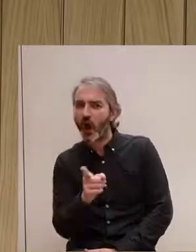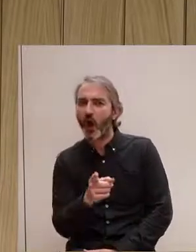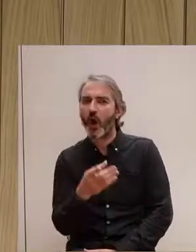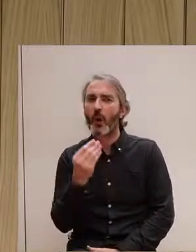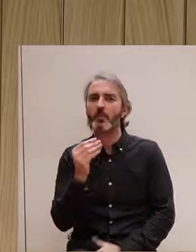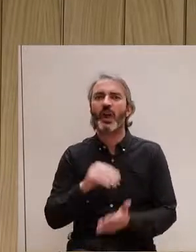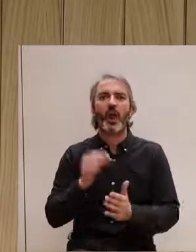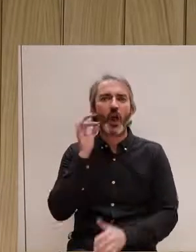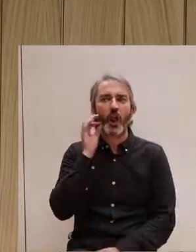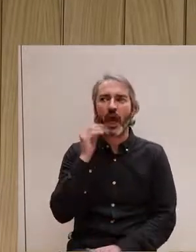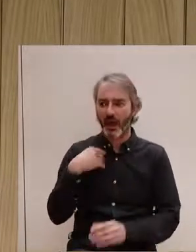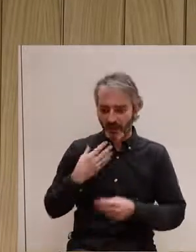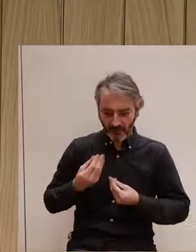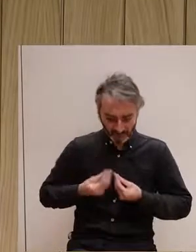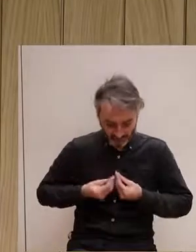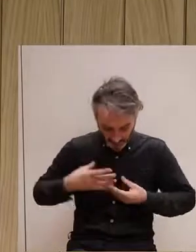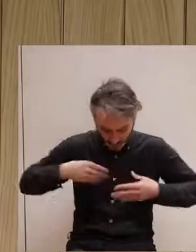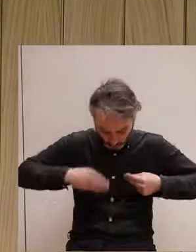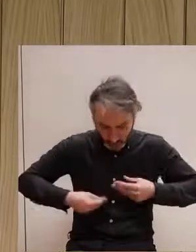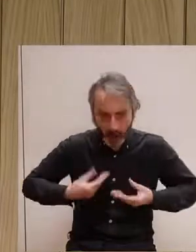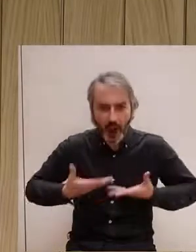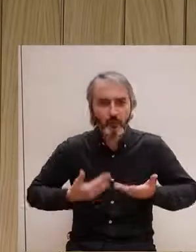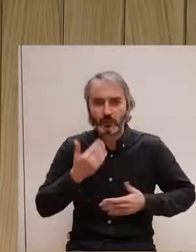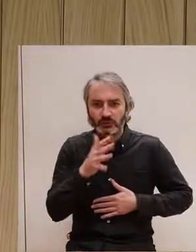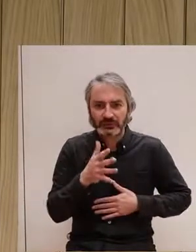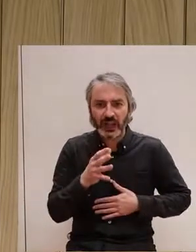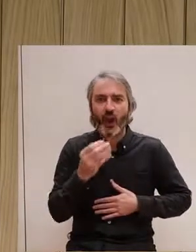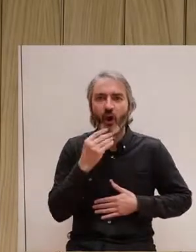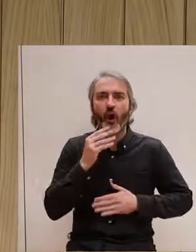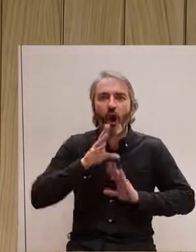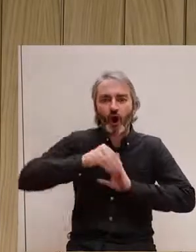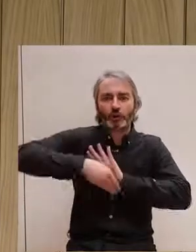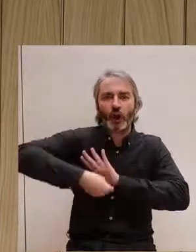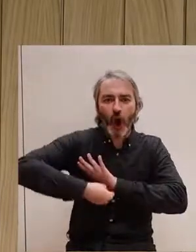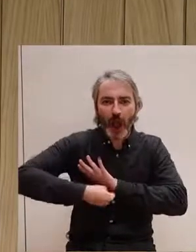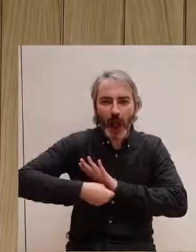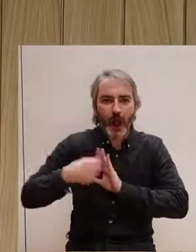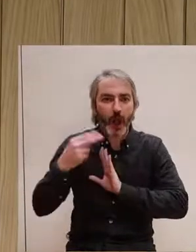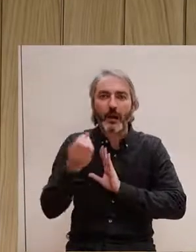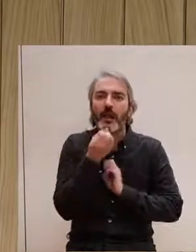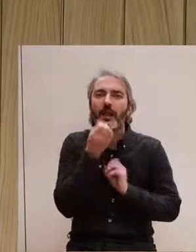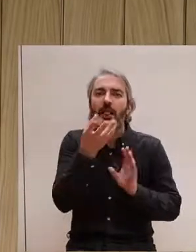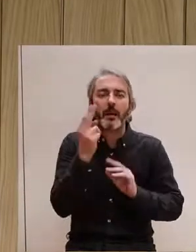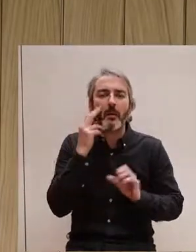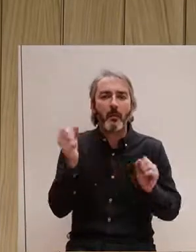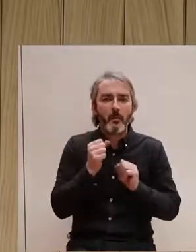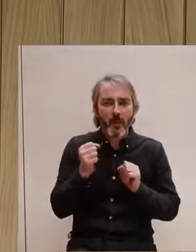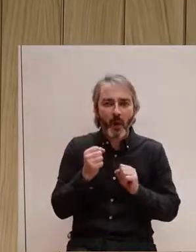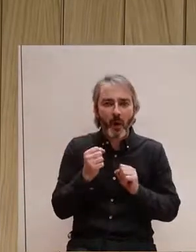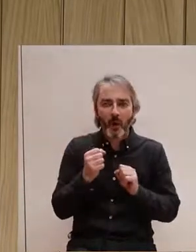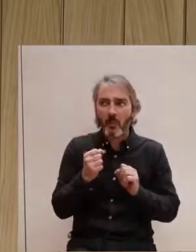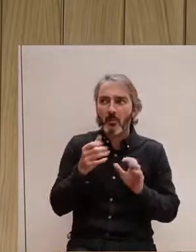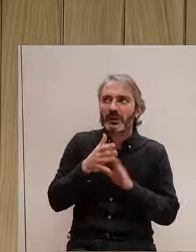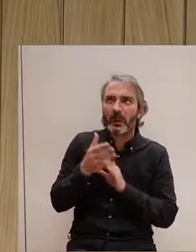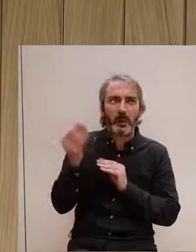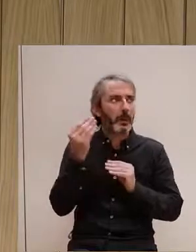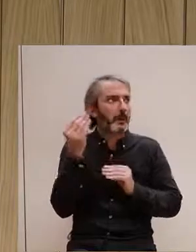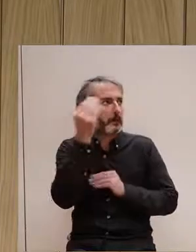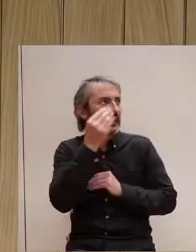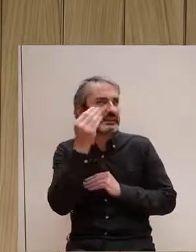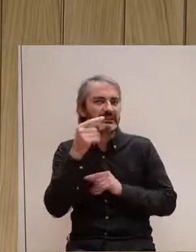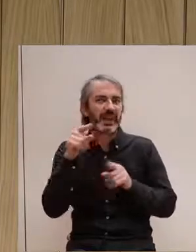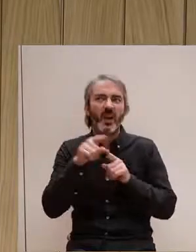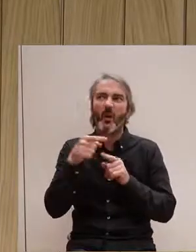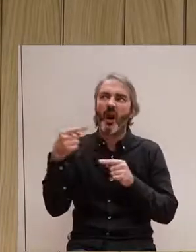Moltes noies no saben com fer-ho, sí? I si ho fan no tenen por a dir-ho perquè creuen, bueno, o perquè rebran